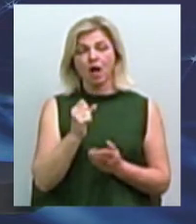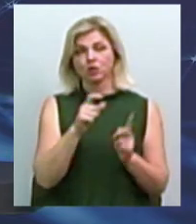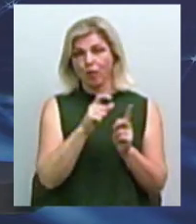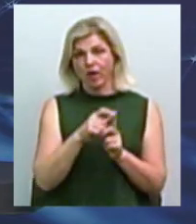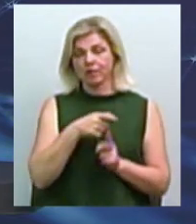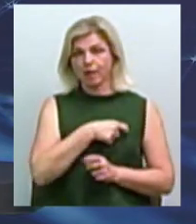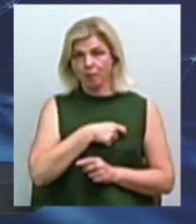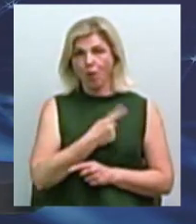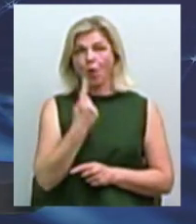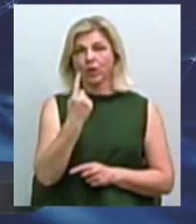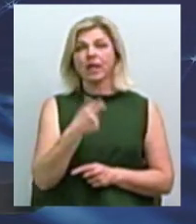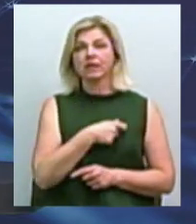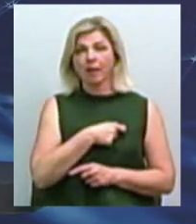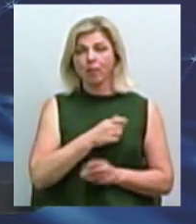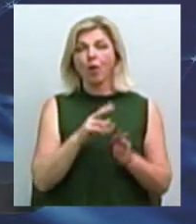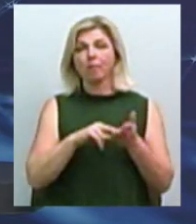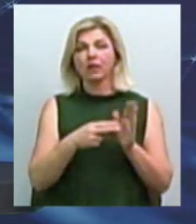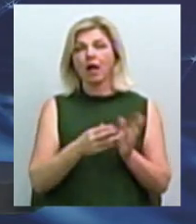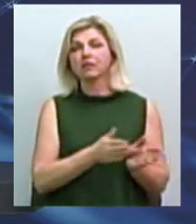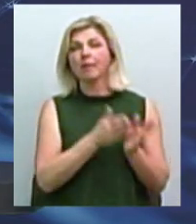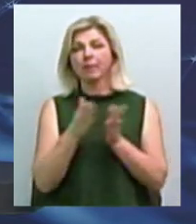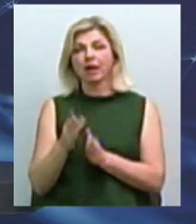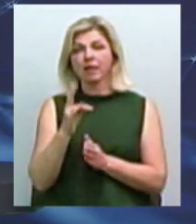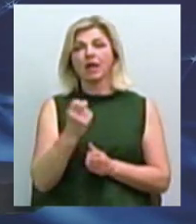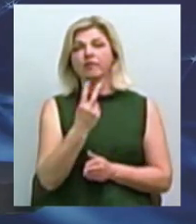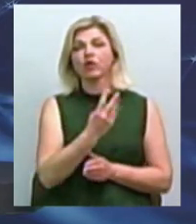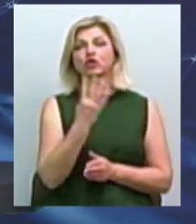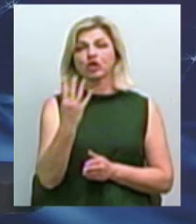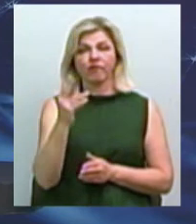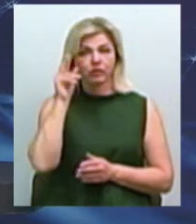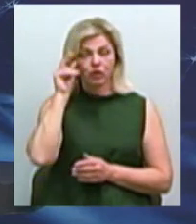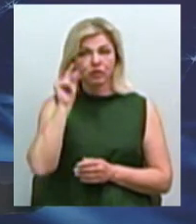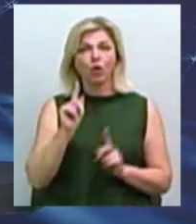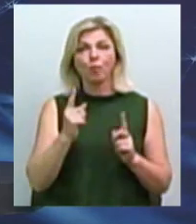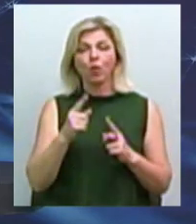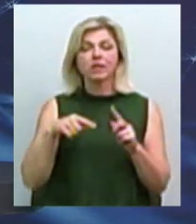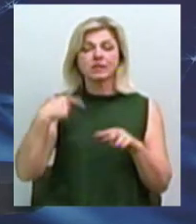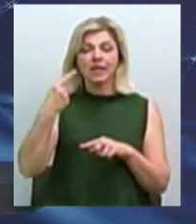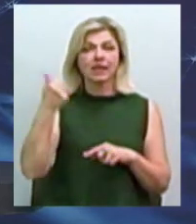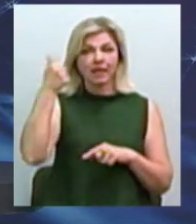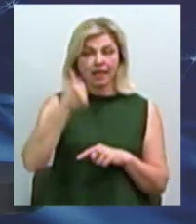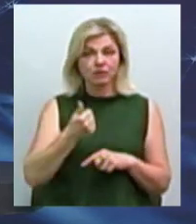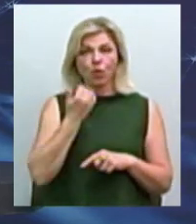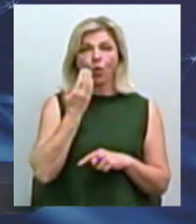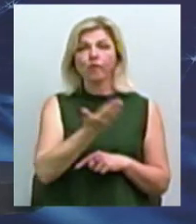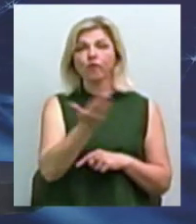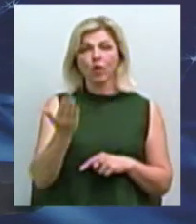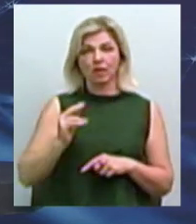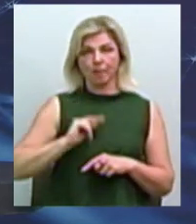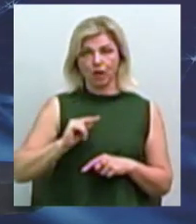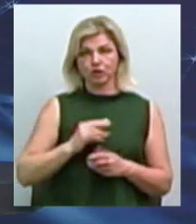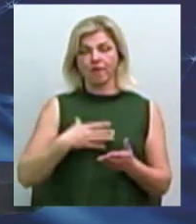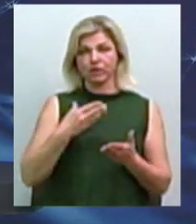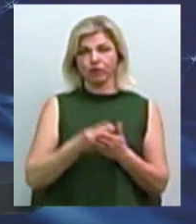теж сьогодні один з депутатів пропонує перенести зустріч на 24, тому що в них тільки слідуючий тиждень, це тиждень, коли вони працюють вже в своїх